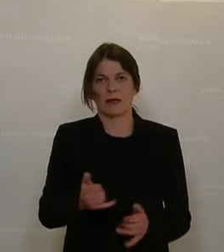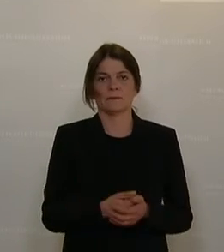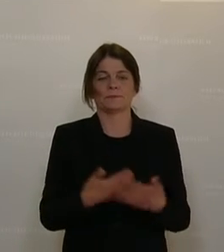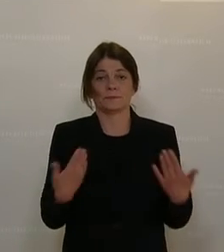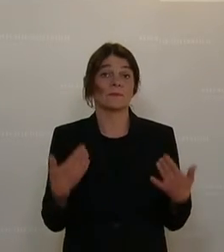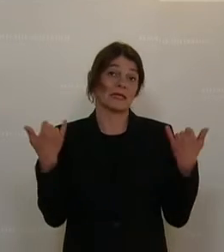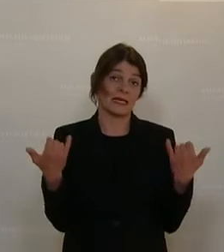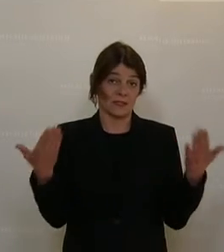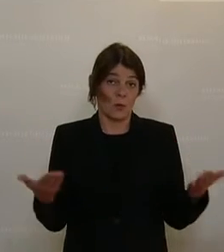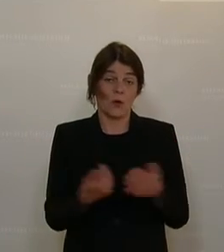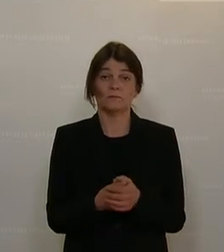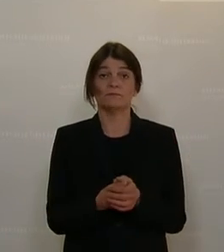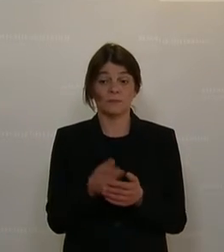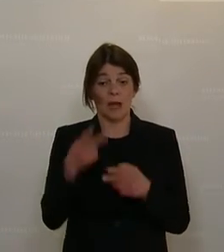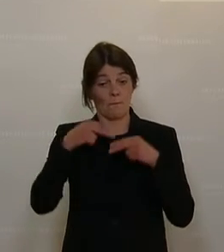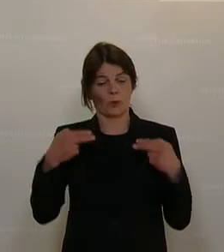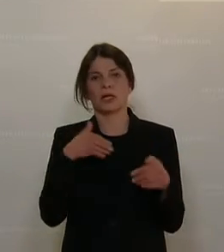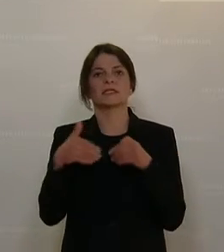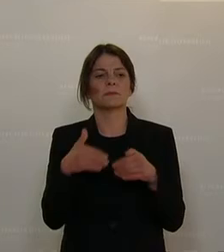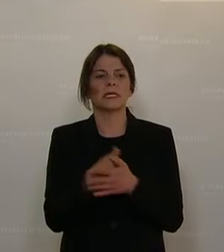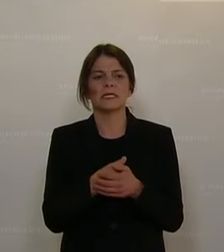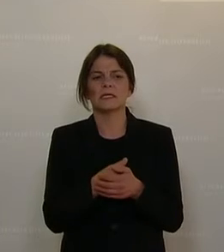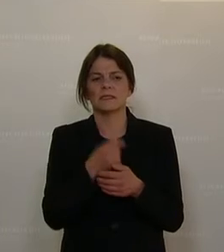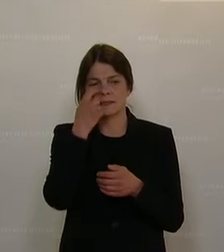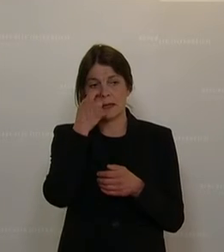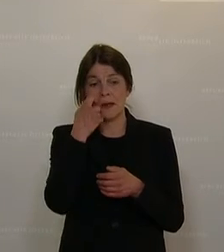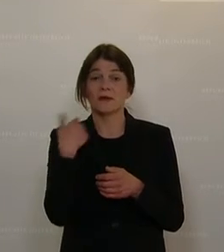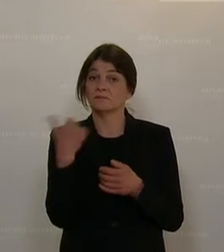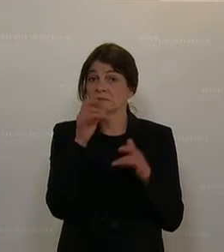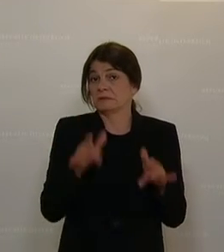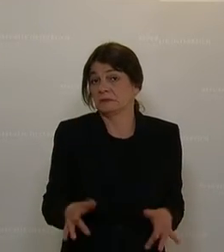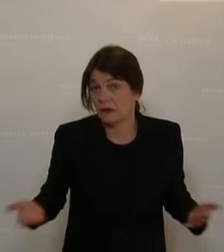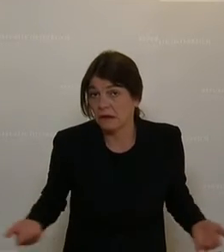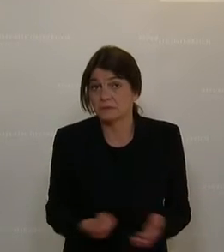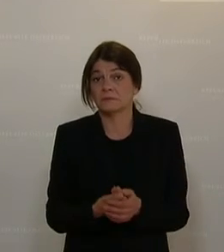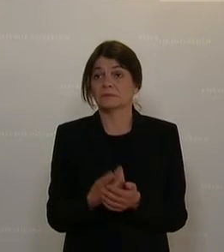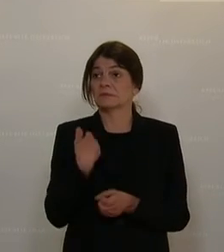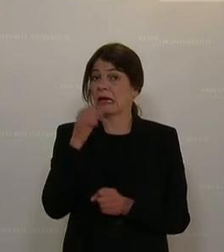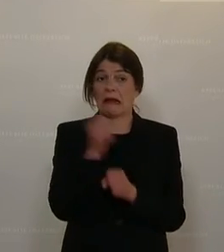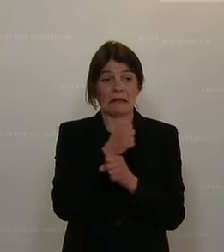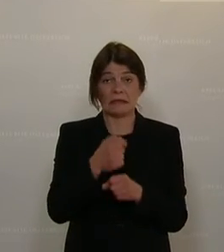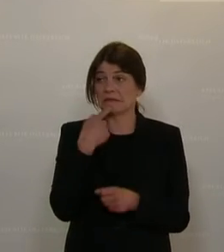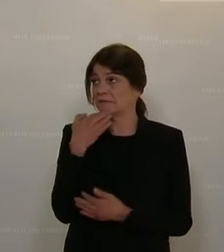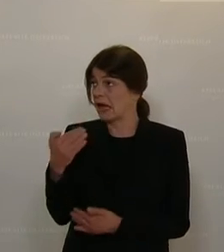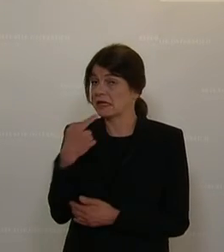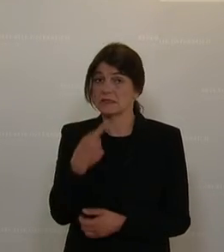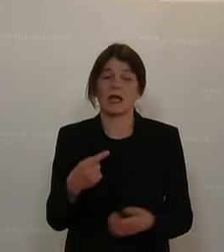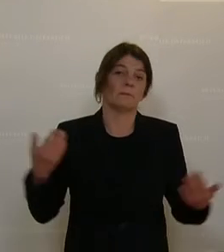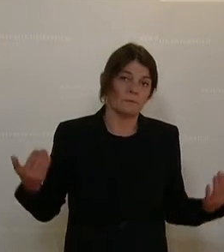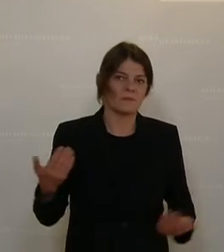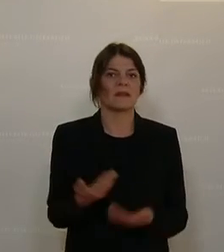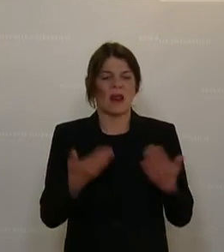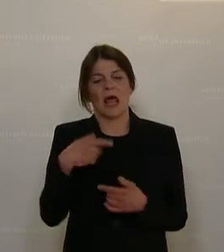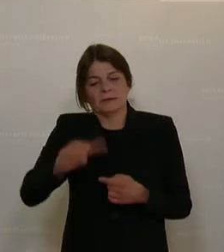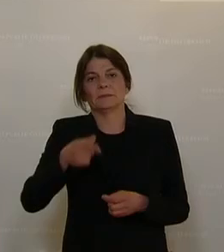In dem Sinne, nachdem der Bundesminister nicht da ist und ich ihm nicht danken kann, das werde